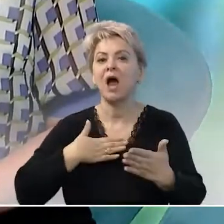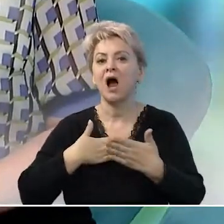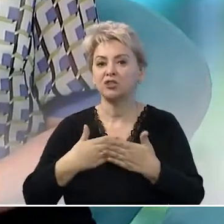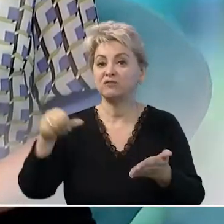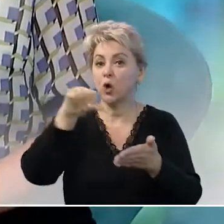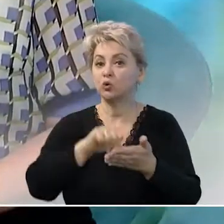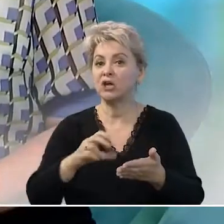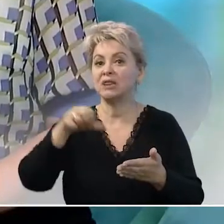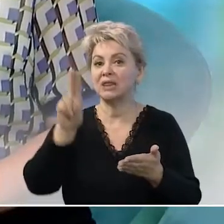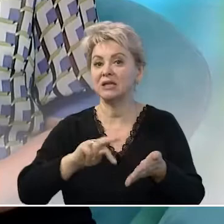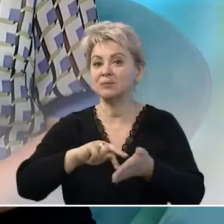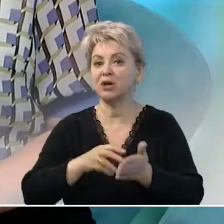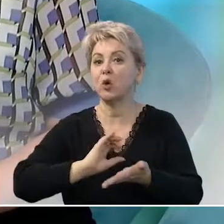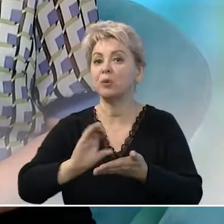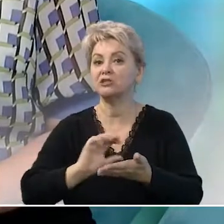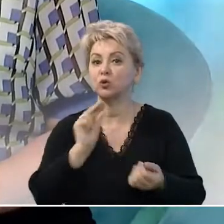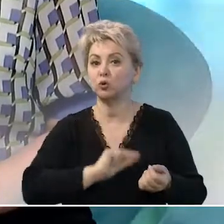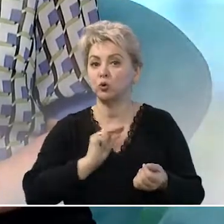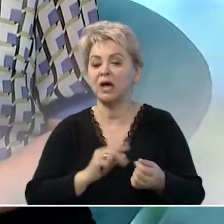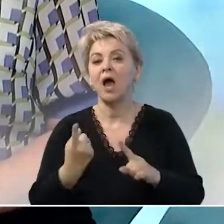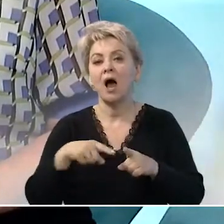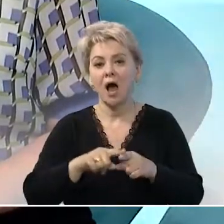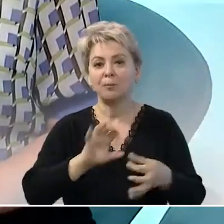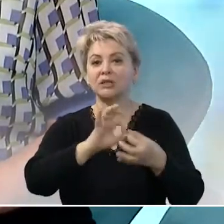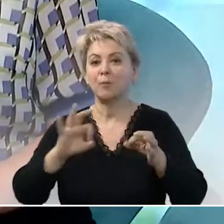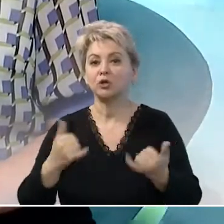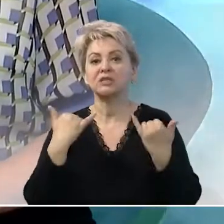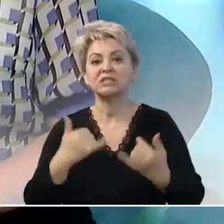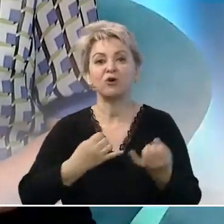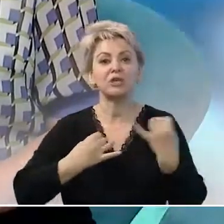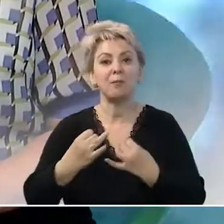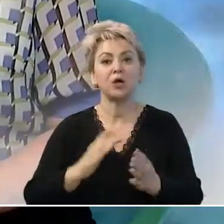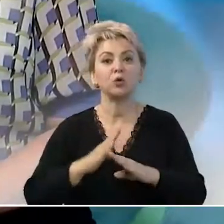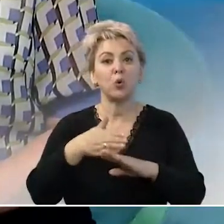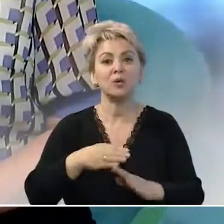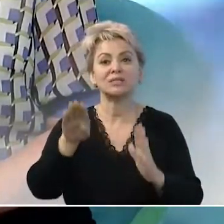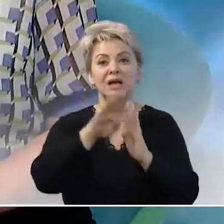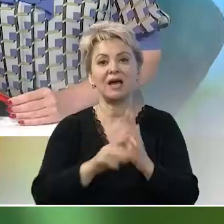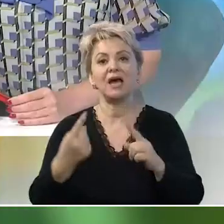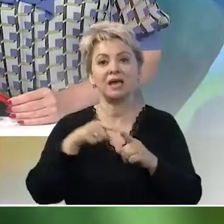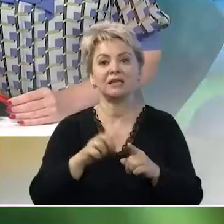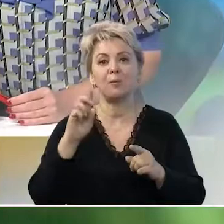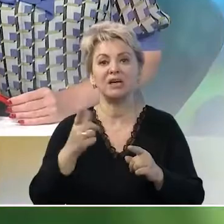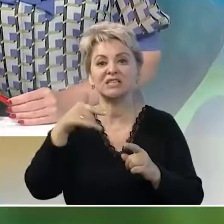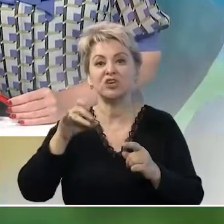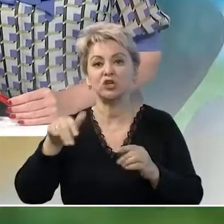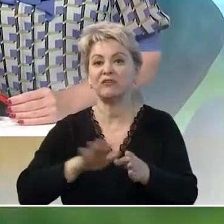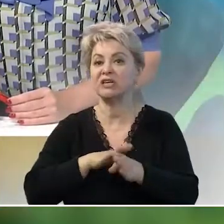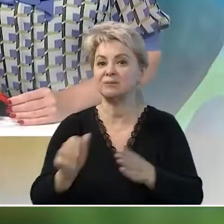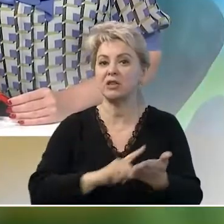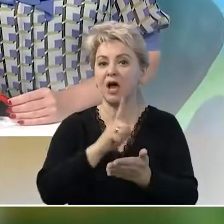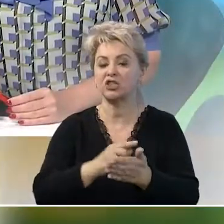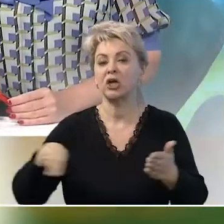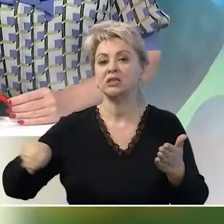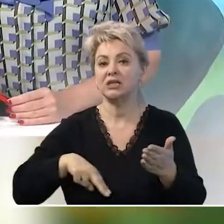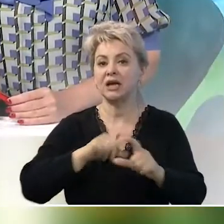активно участвуют в нацпроекте «Производительность труда». И об этом подробнее сегодня поговорим с гостем программы. Это Борис Свиридов, исполняющий